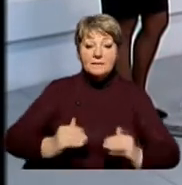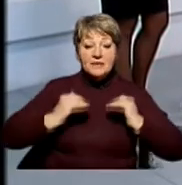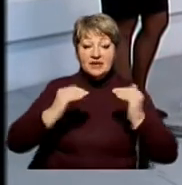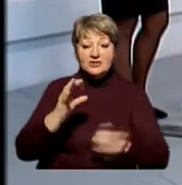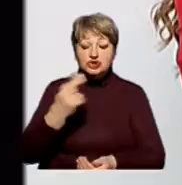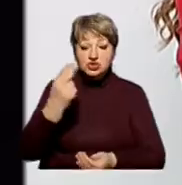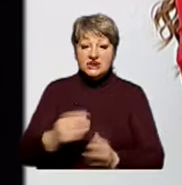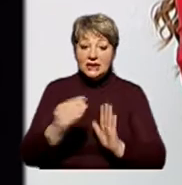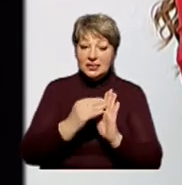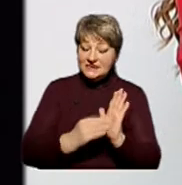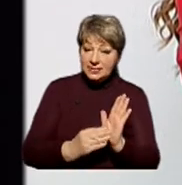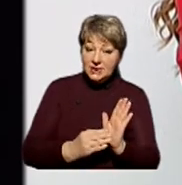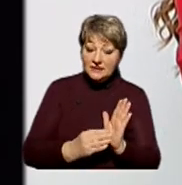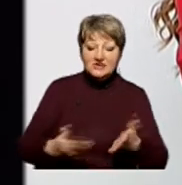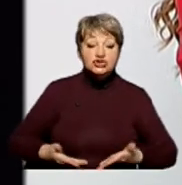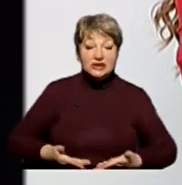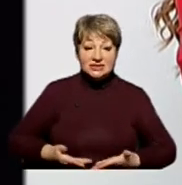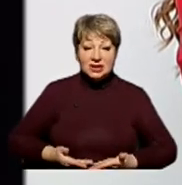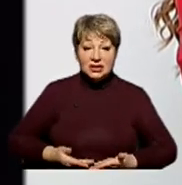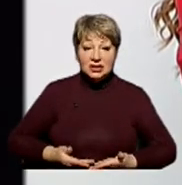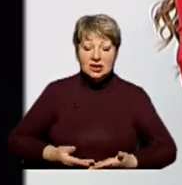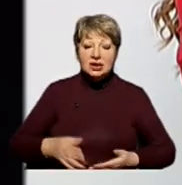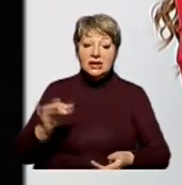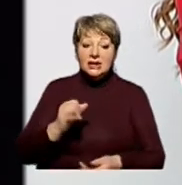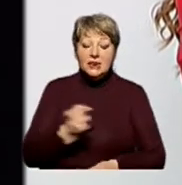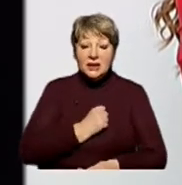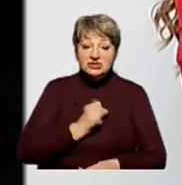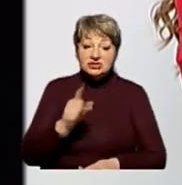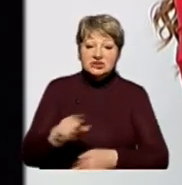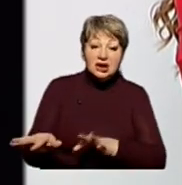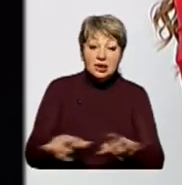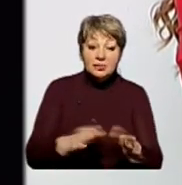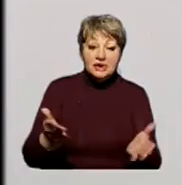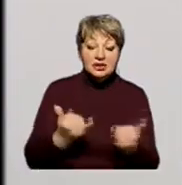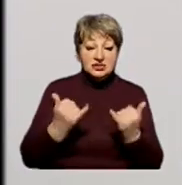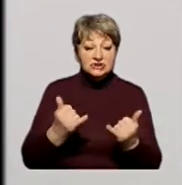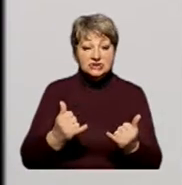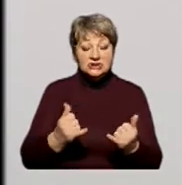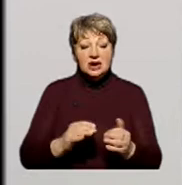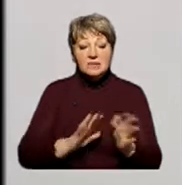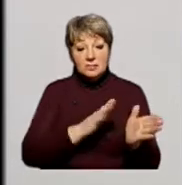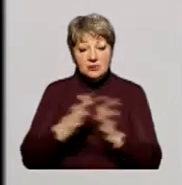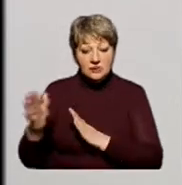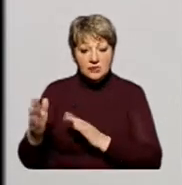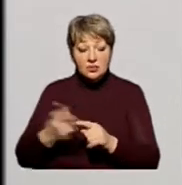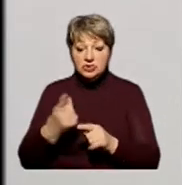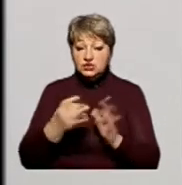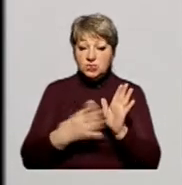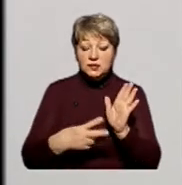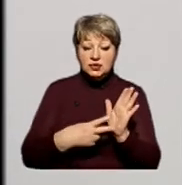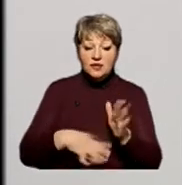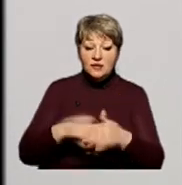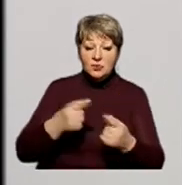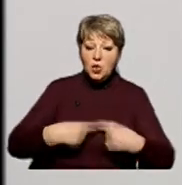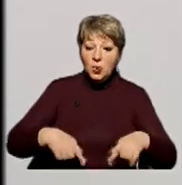соціальних стандартів життя. І, на жаль, ті процеси, які зараз відбуваються, як, зокрема, і на 197-му виборчому